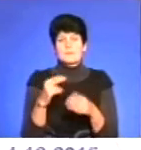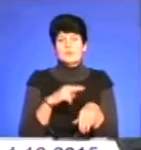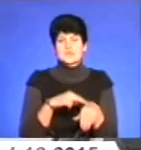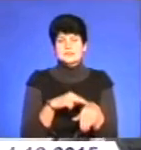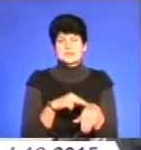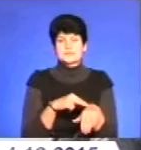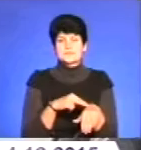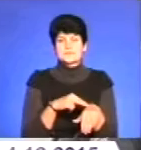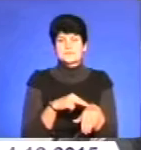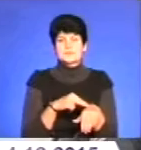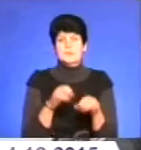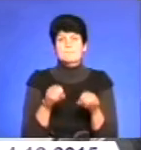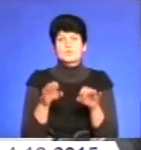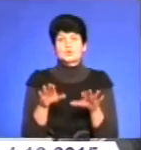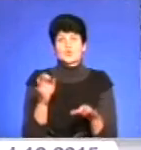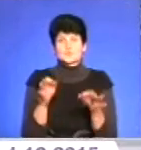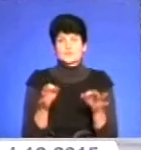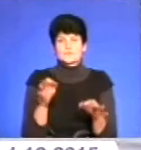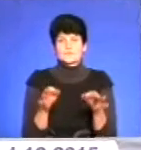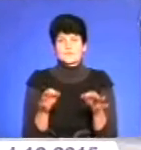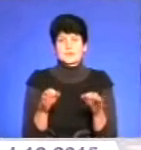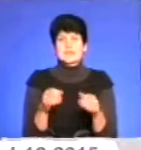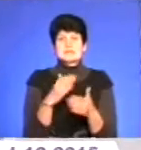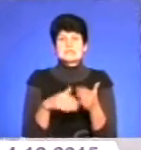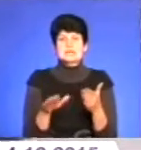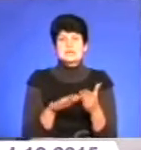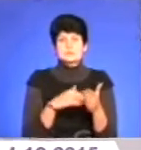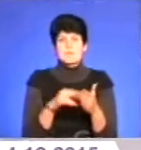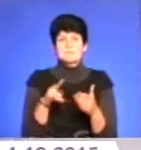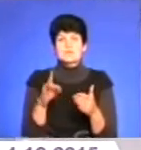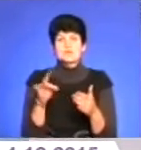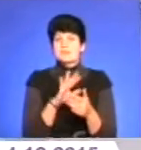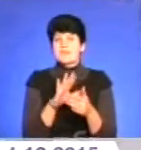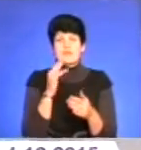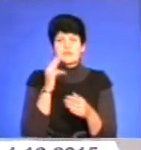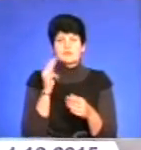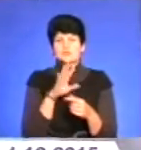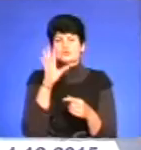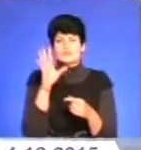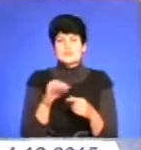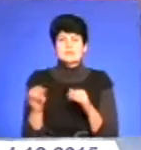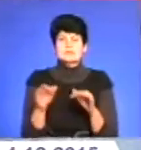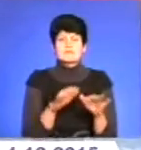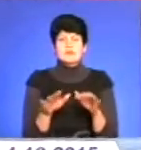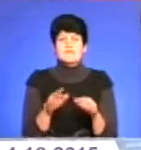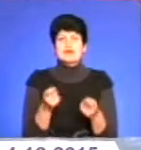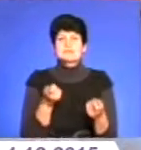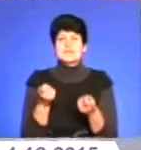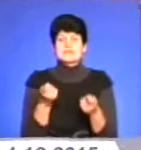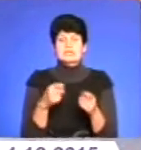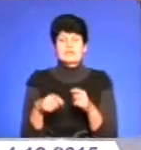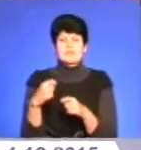постанову суду. Тобто скасовується презумпція невинуватості щодо усіх справ про адміністративні